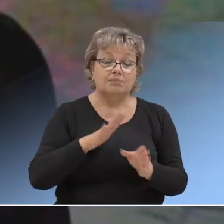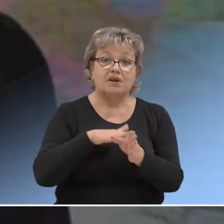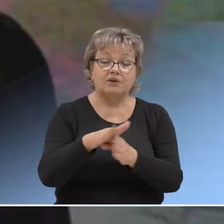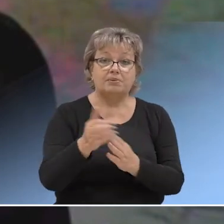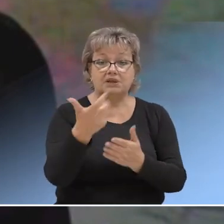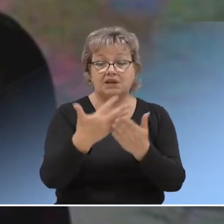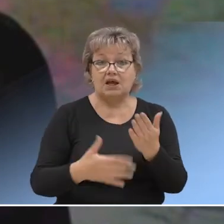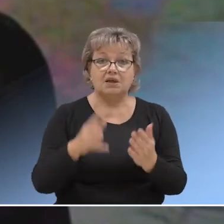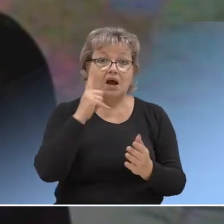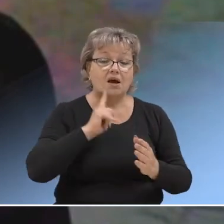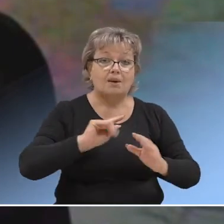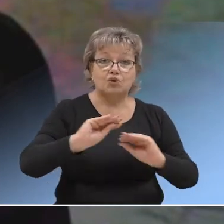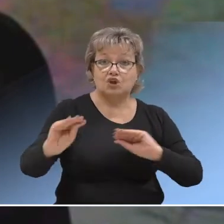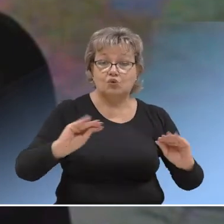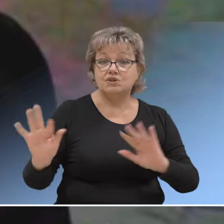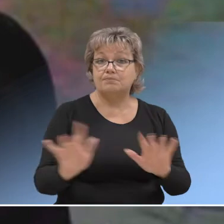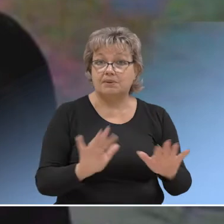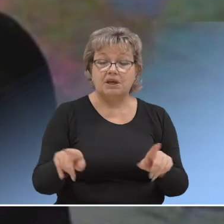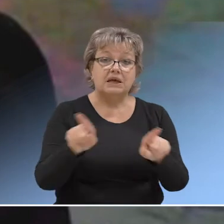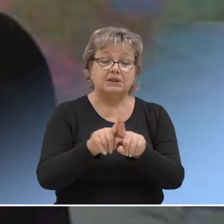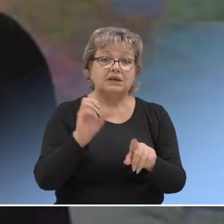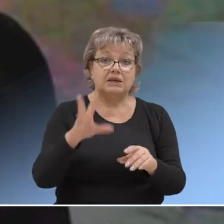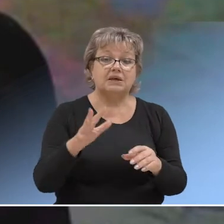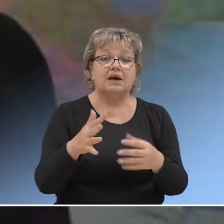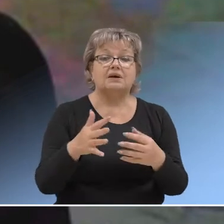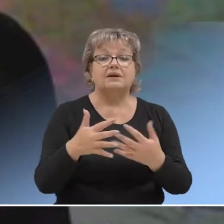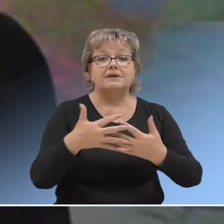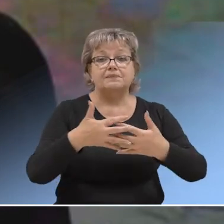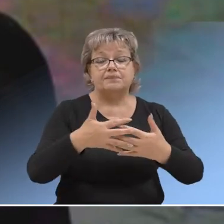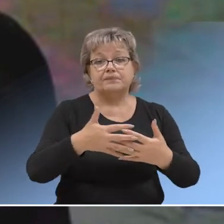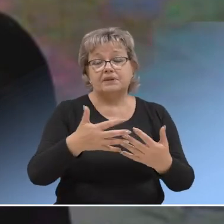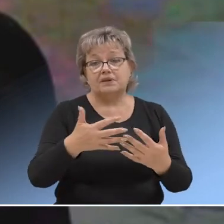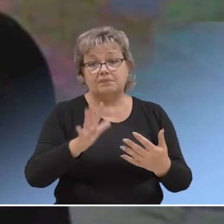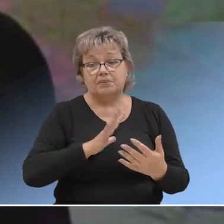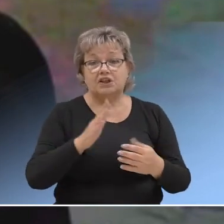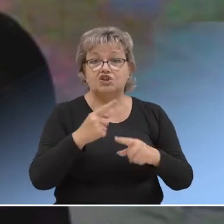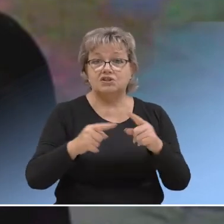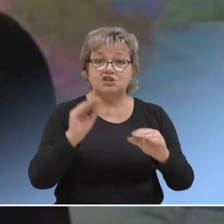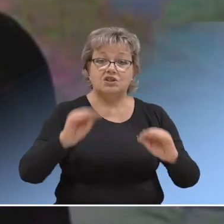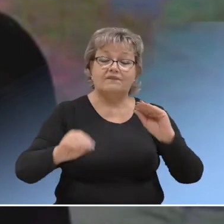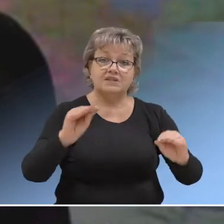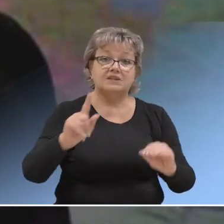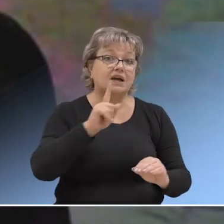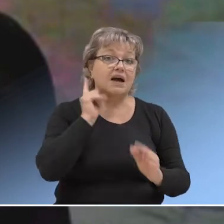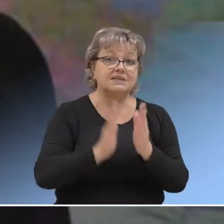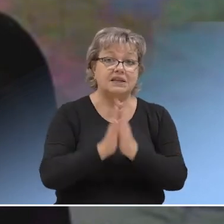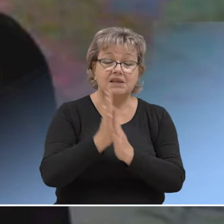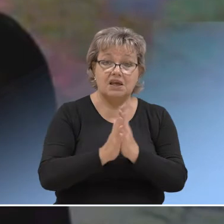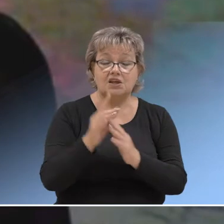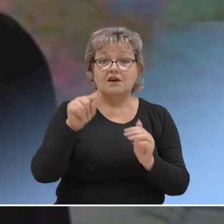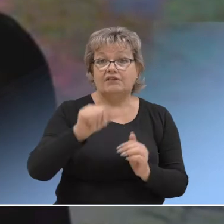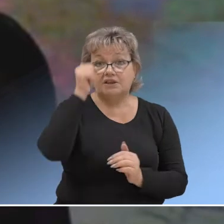выполнены ряд коммуникационных мероприятий, таких как сети. Дополнительно была частичная высадка озеленения.